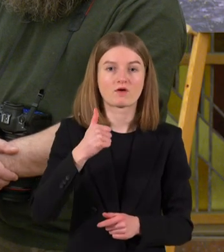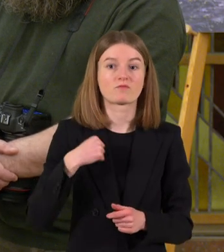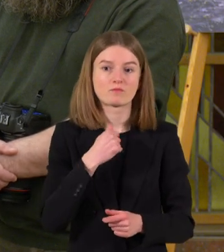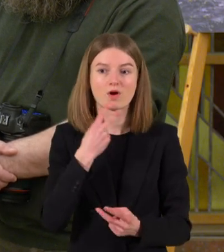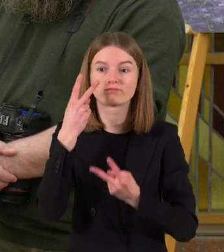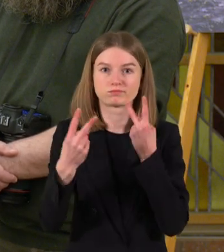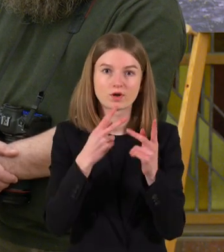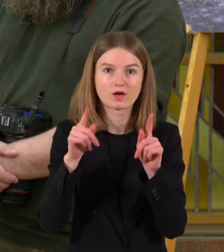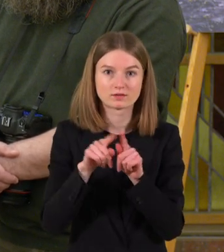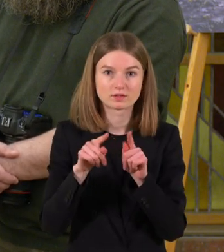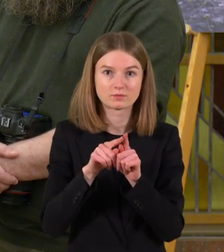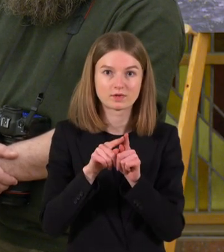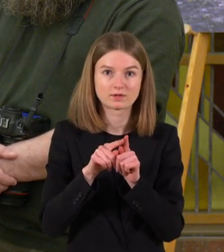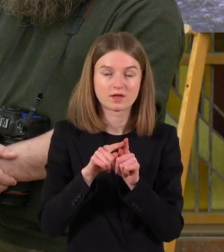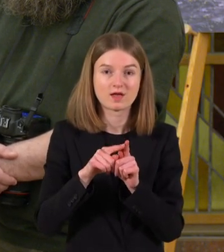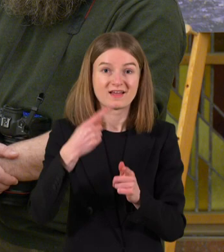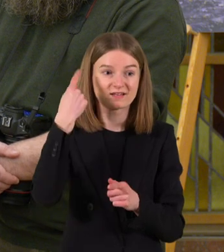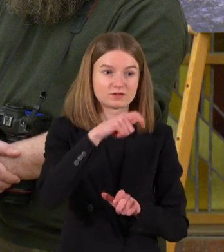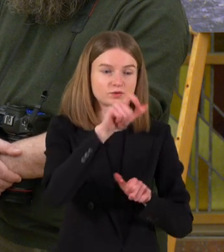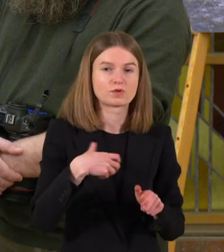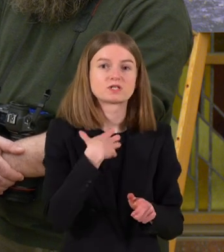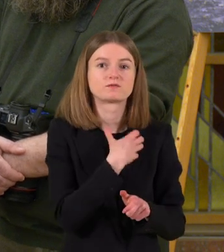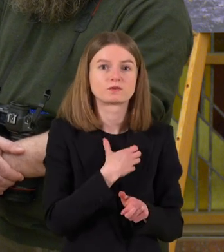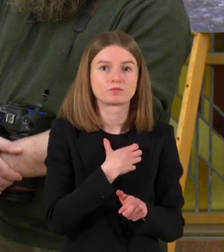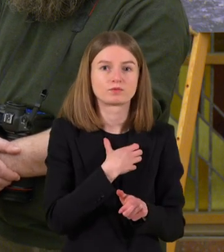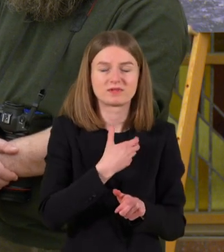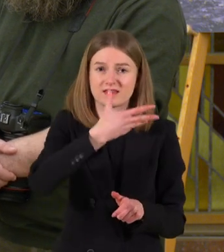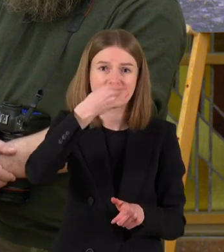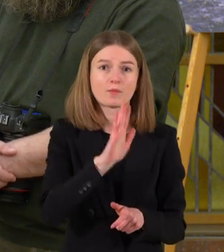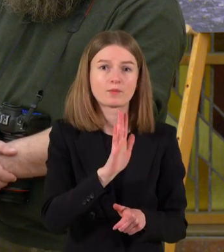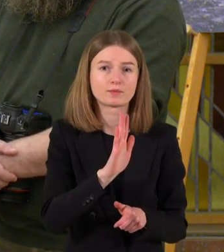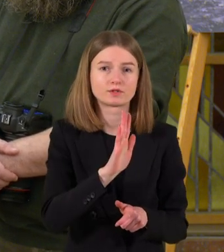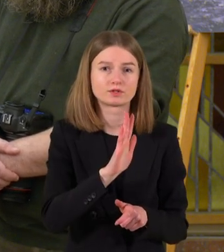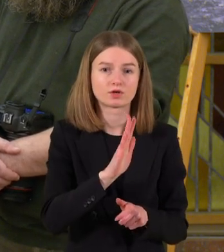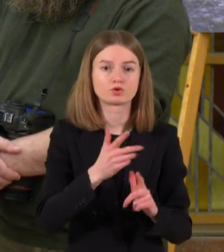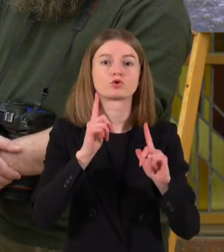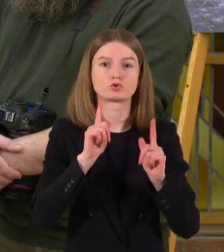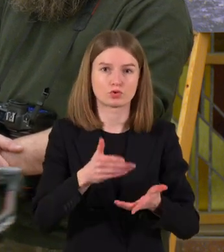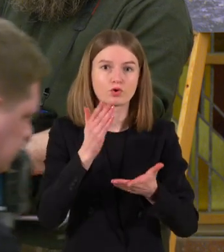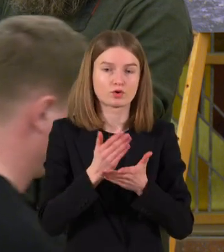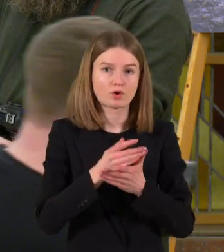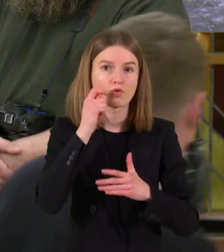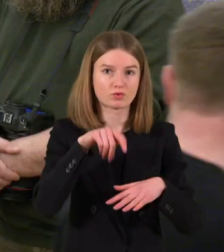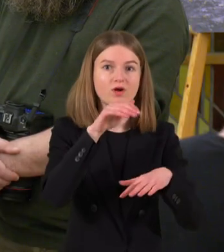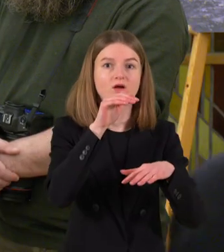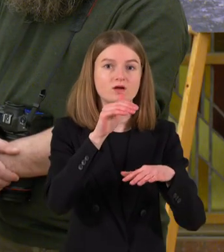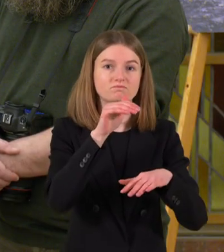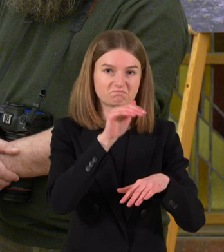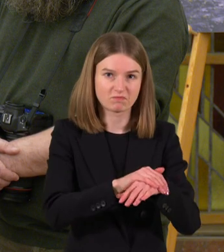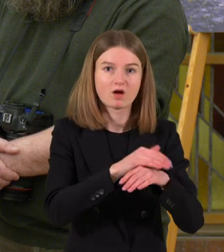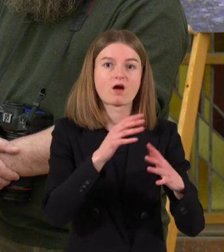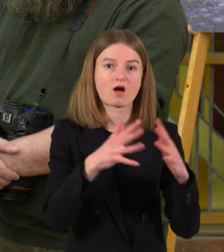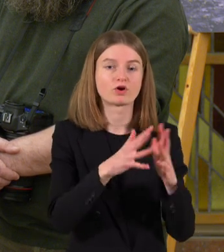neleisti kitiem pamiršti, užsimiršti, priprasti prie karo ir viską, kas yra